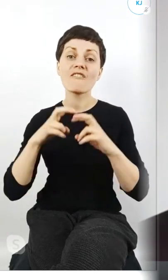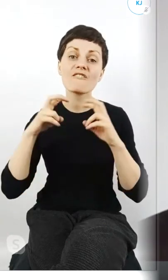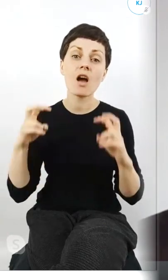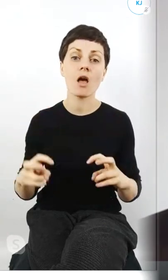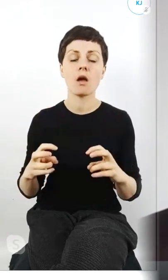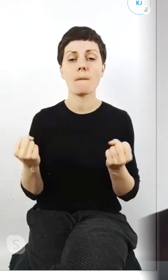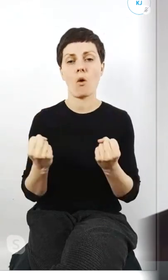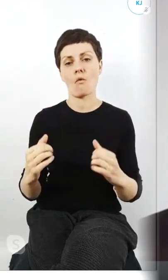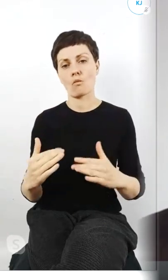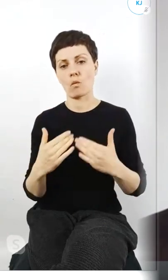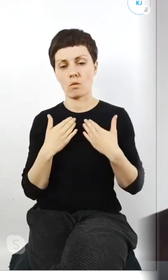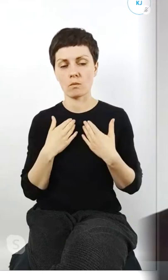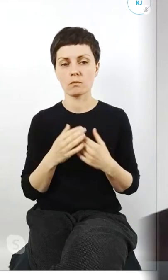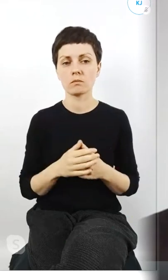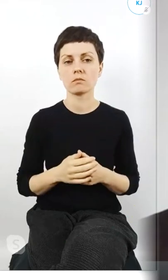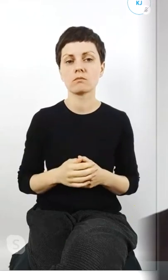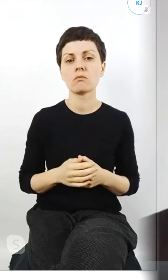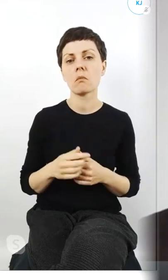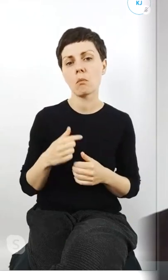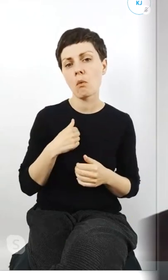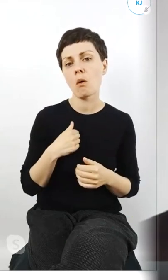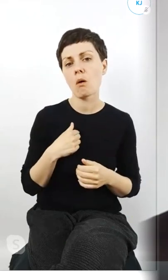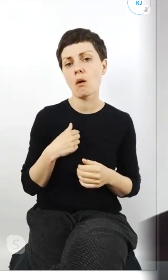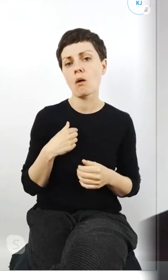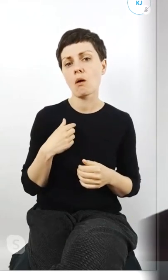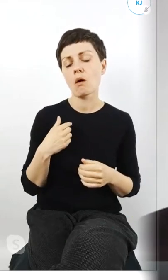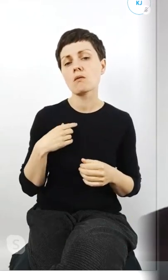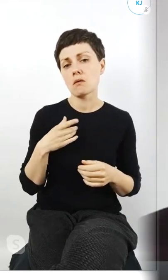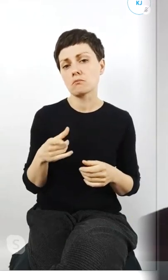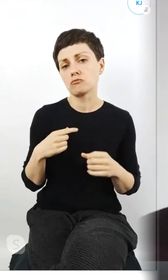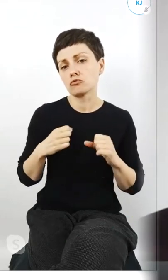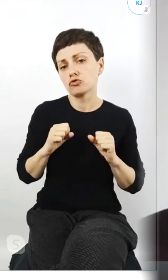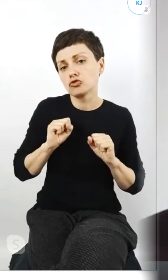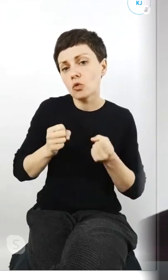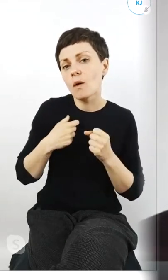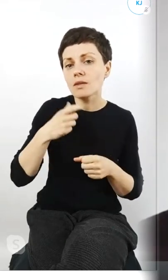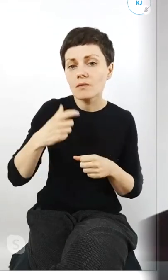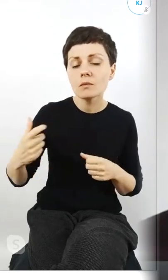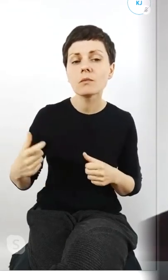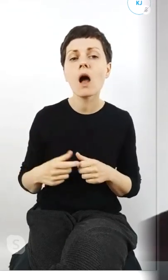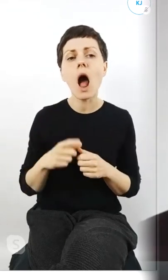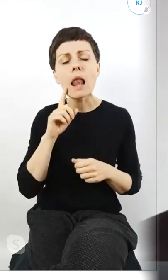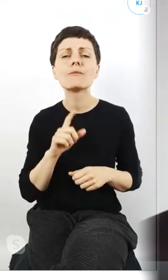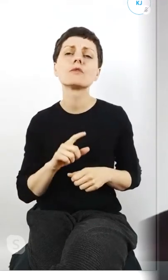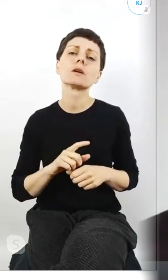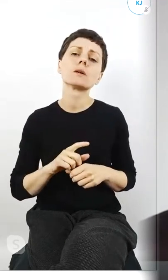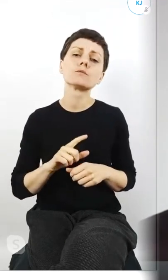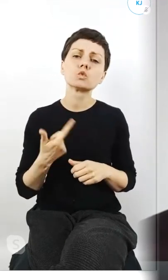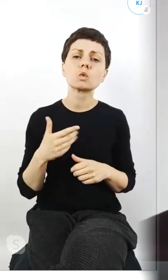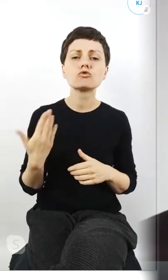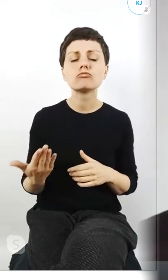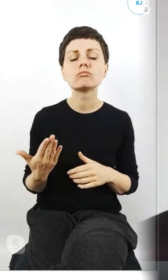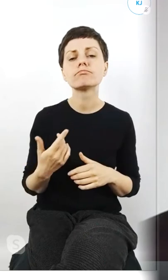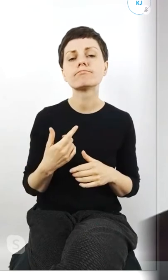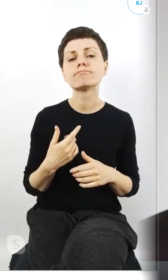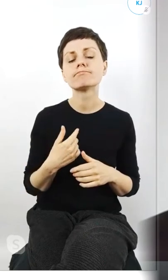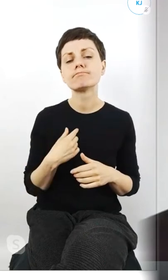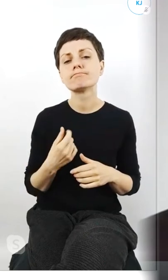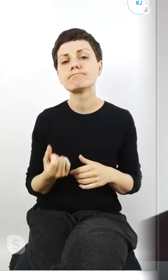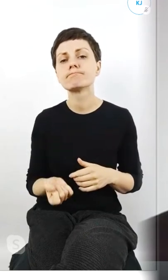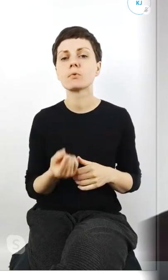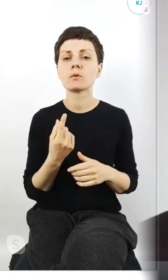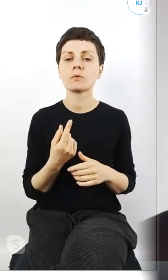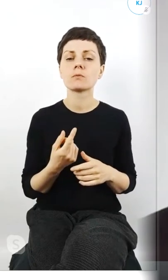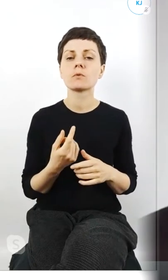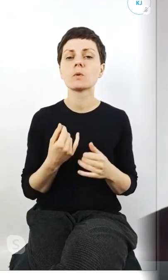wpłynęła, bo jednak działałem indywidualnie, chociaż z drugiej strony pojawiałem się na różnych